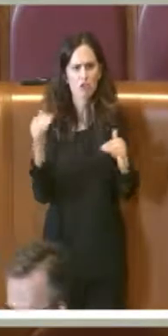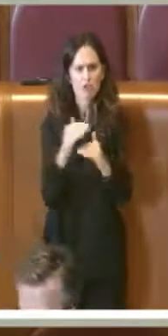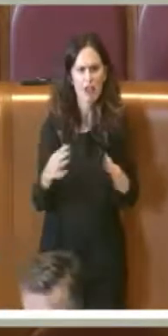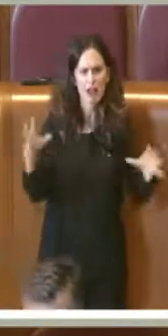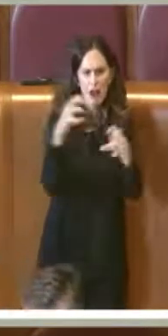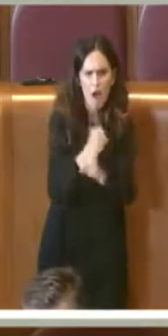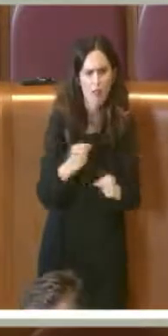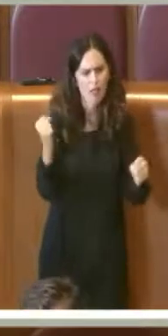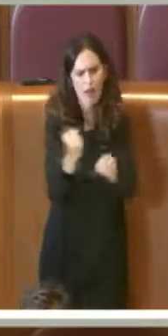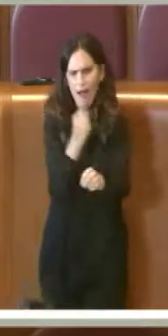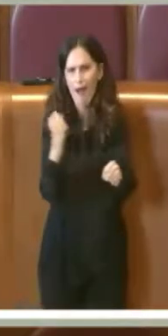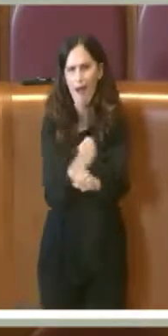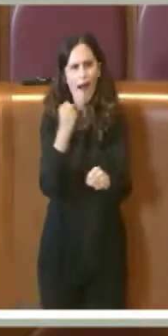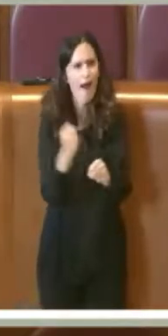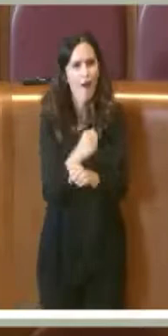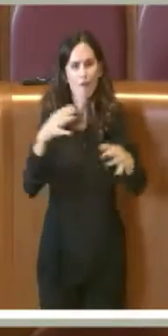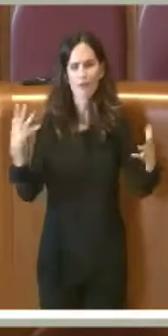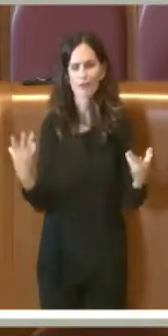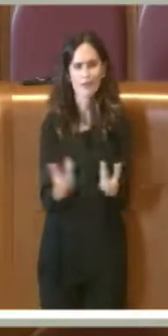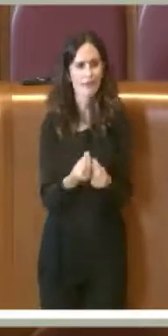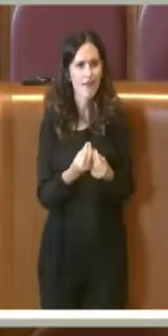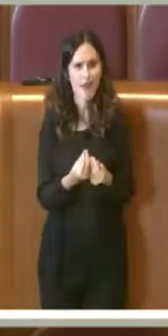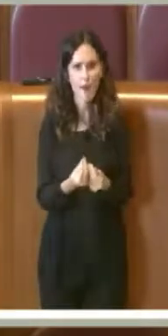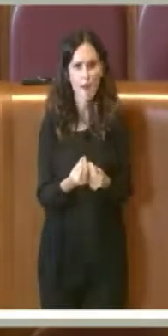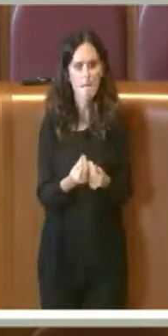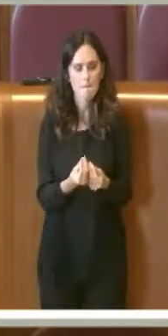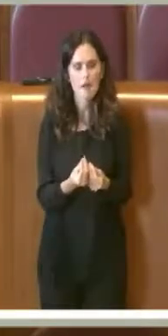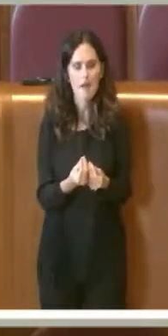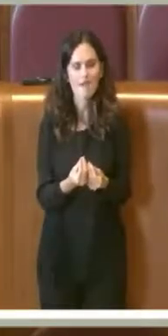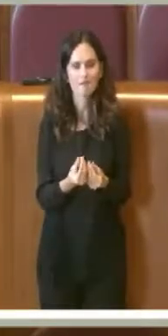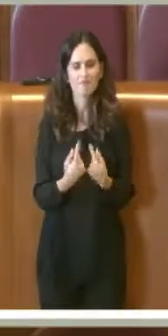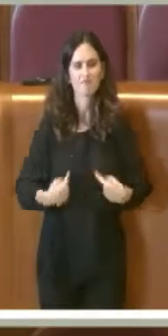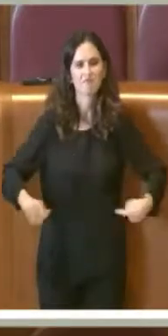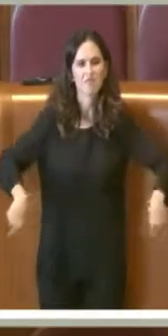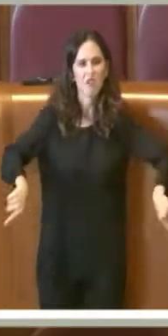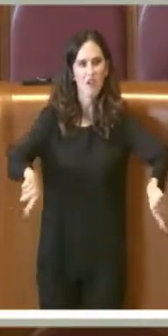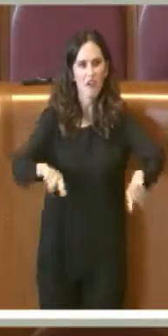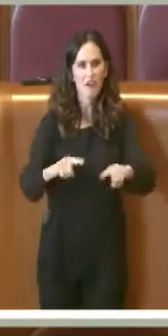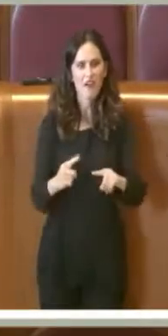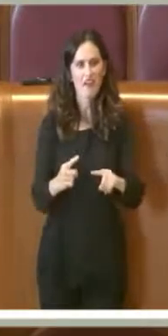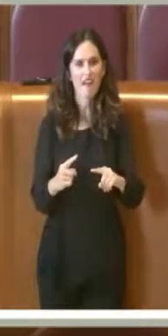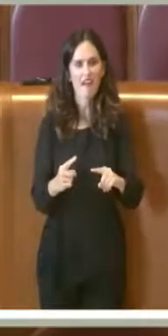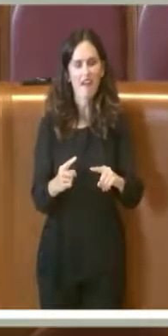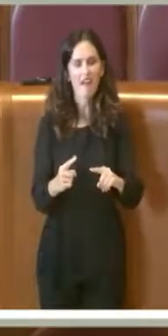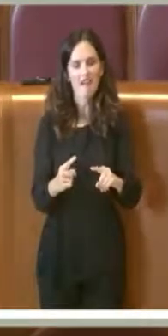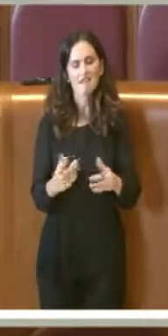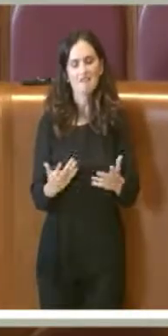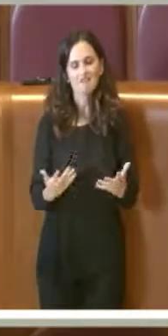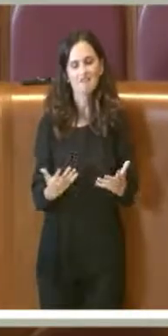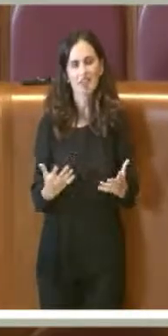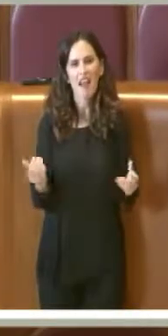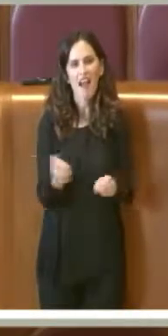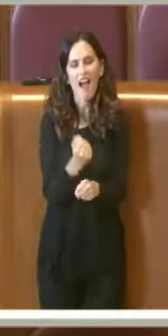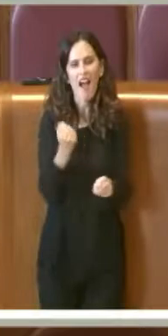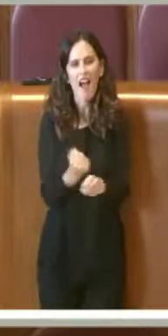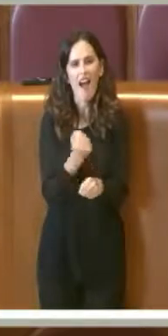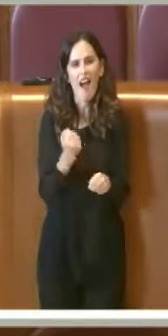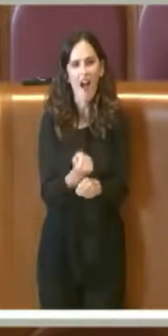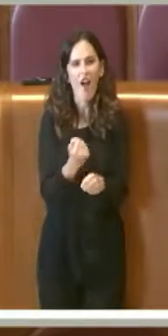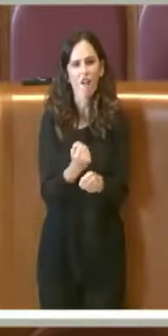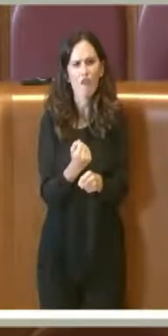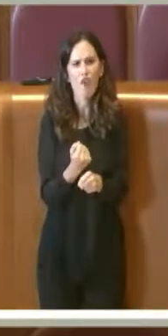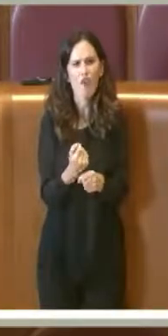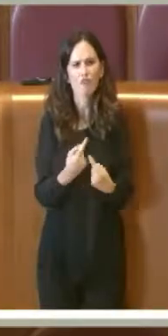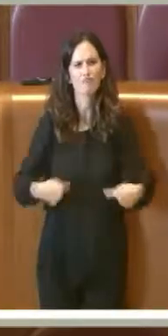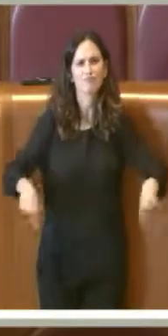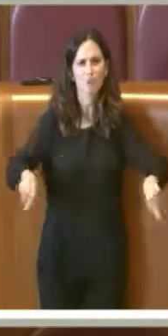insieme a lavorare e siamo stati veramente, per quanto riguarda il lavoro, compatti.